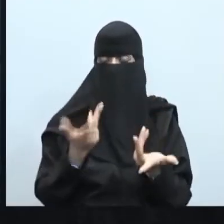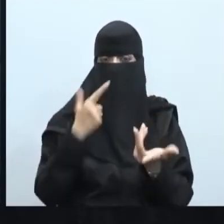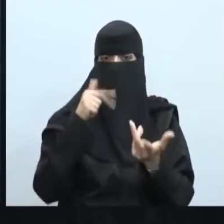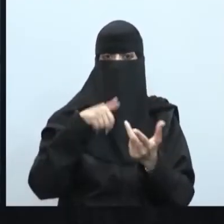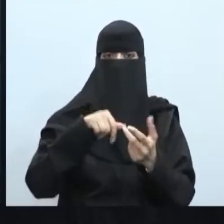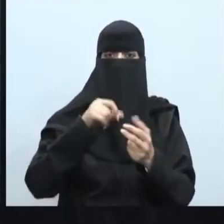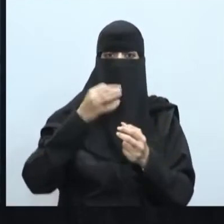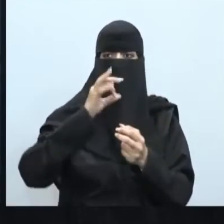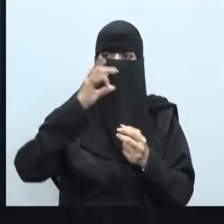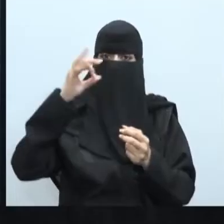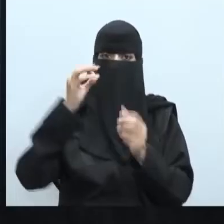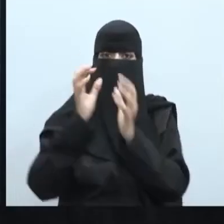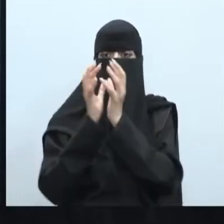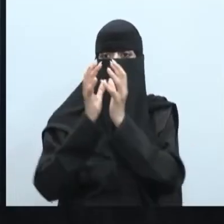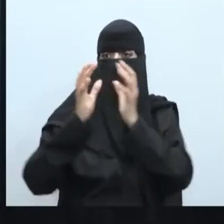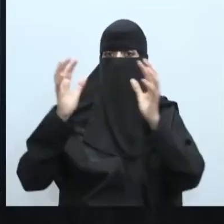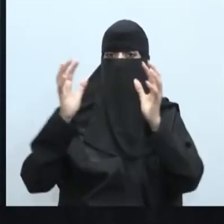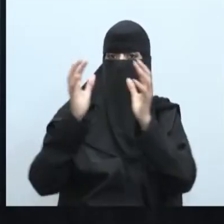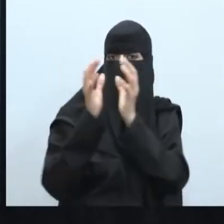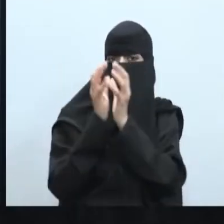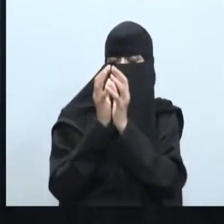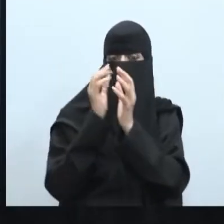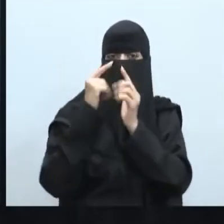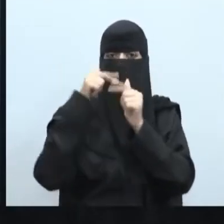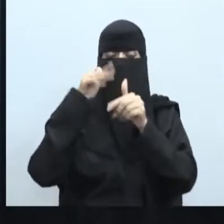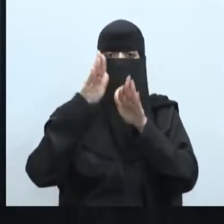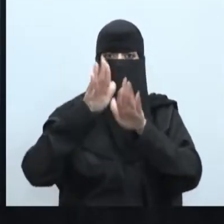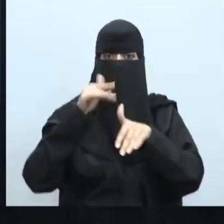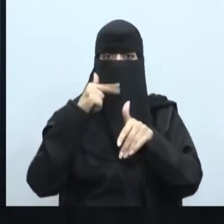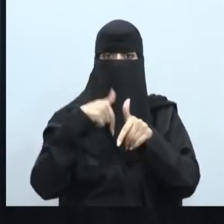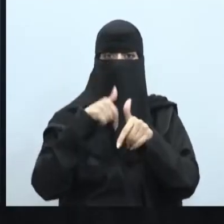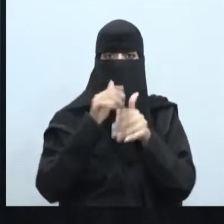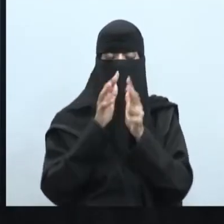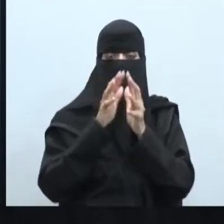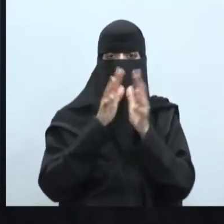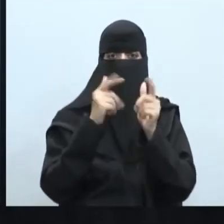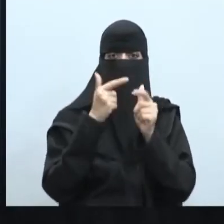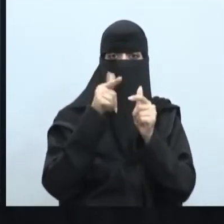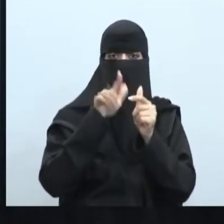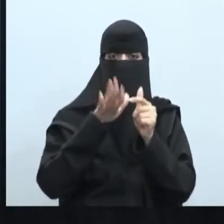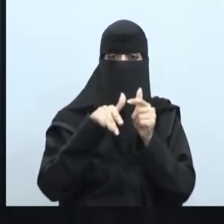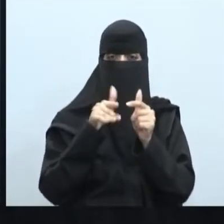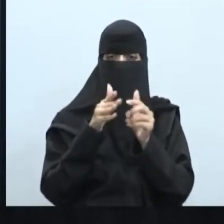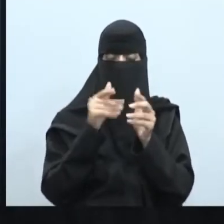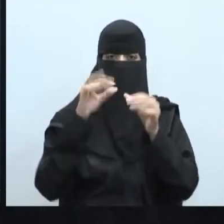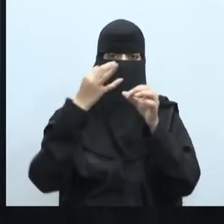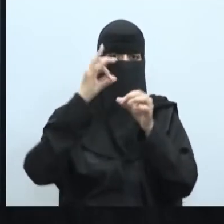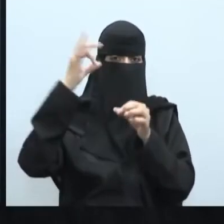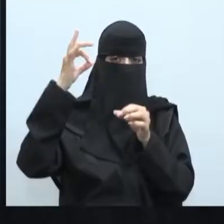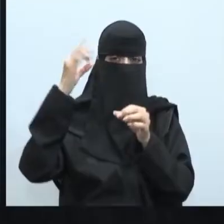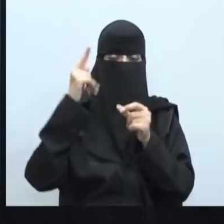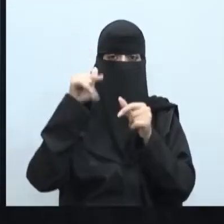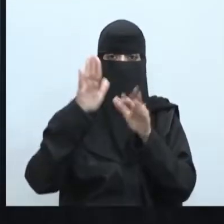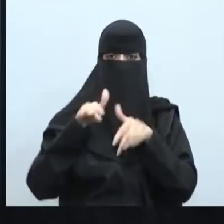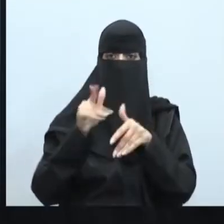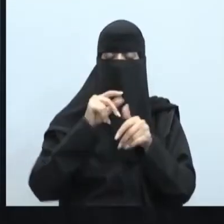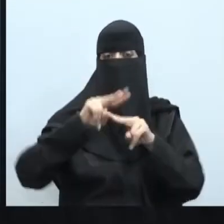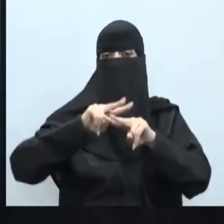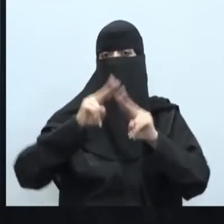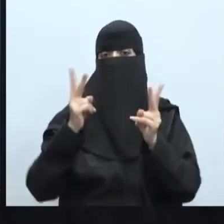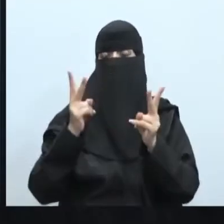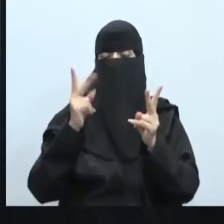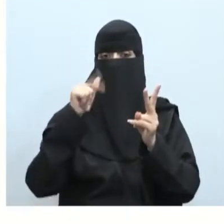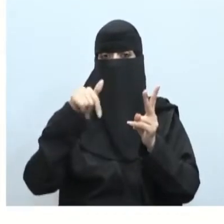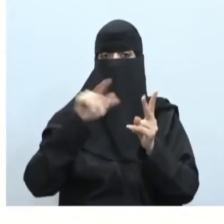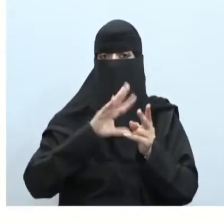في حجمها تختلف في كبرها تختلف في أيضا لمعانها فهي مختلفة